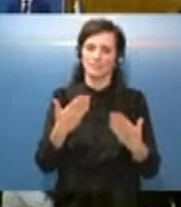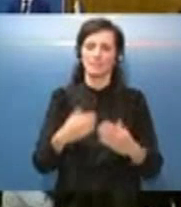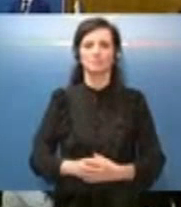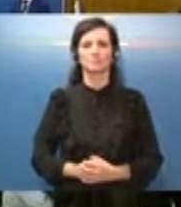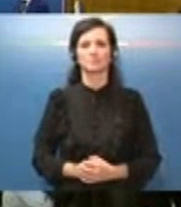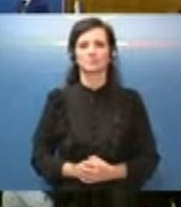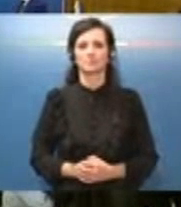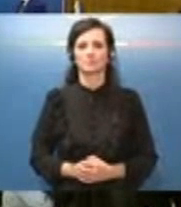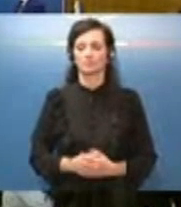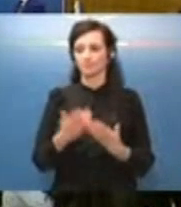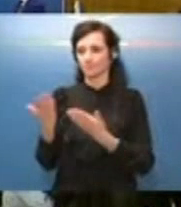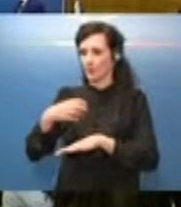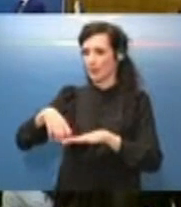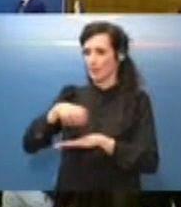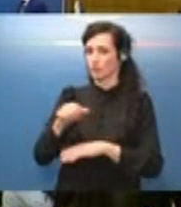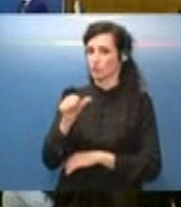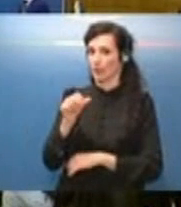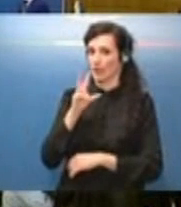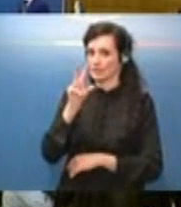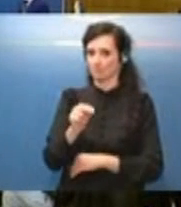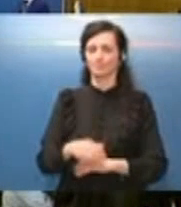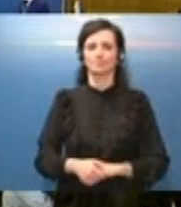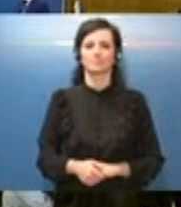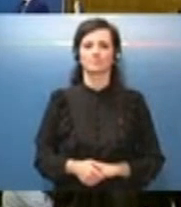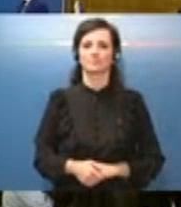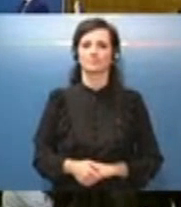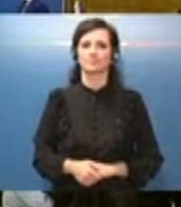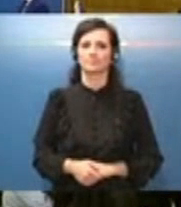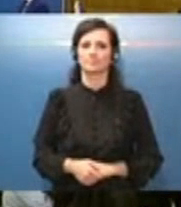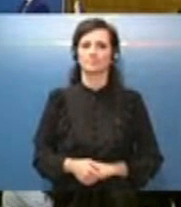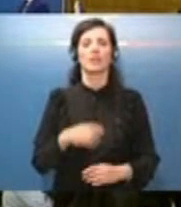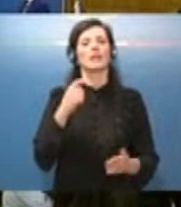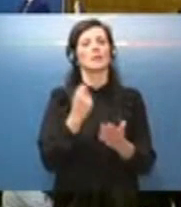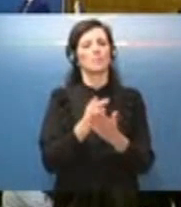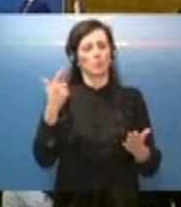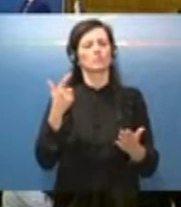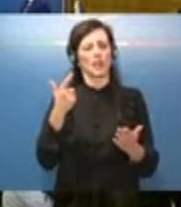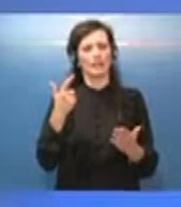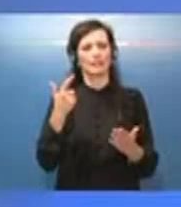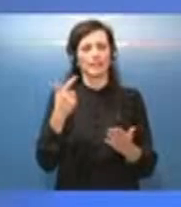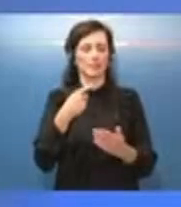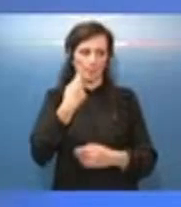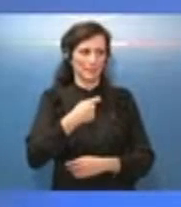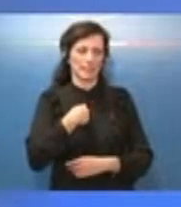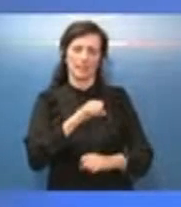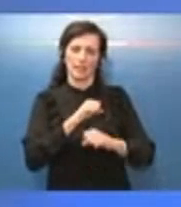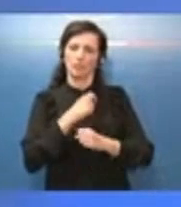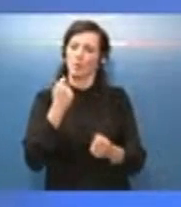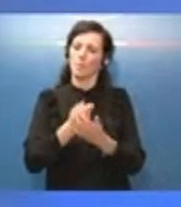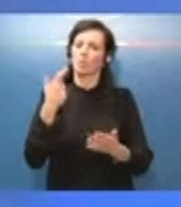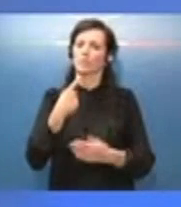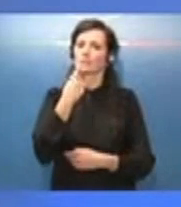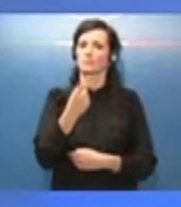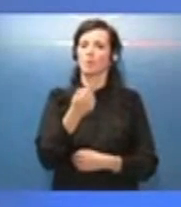Prego, M. Speranza. Sì, allora, è utile ricordare qualche numero, Presidente, perché i numeri della campagna vaccinale